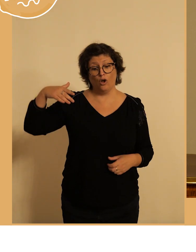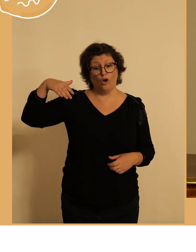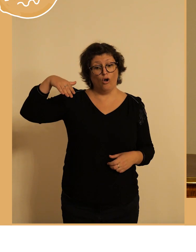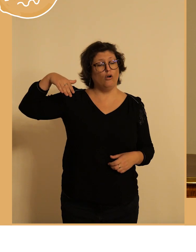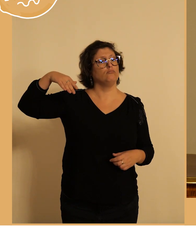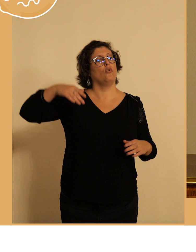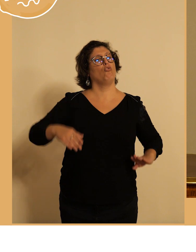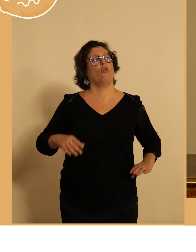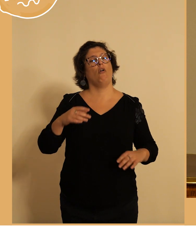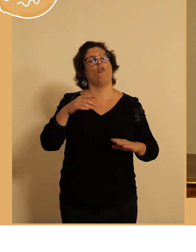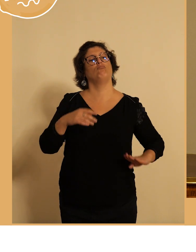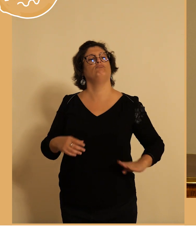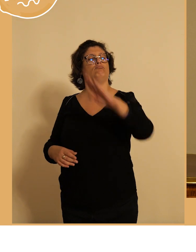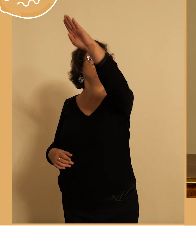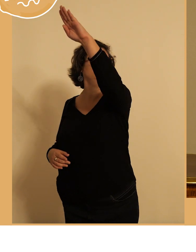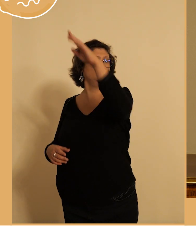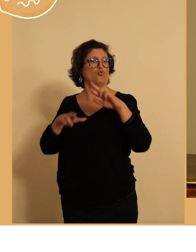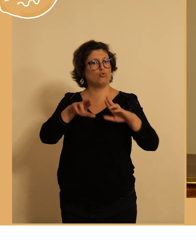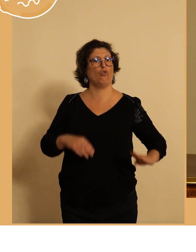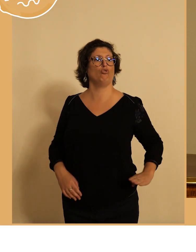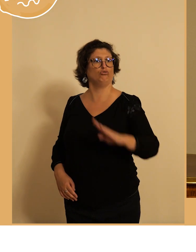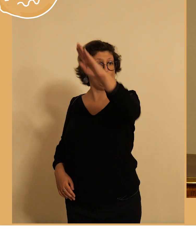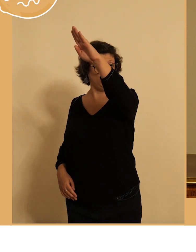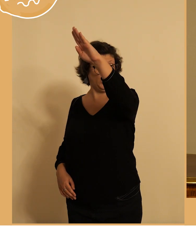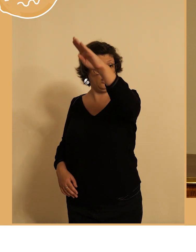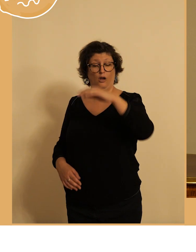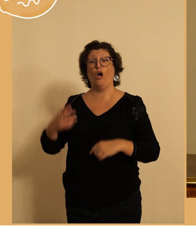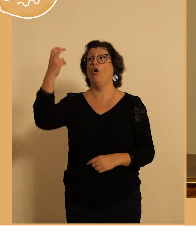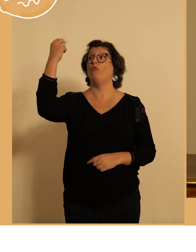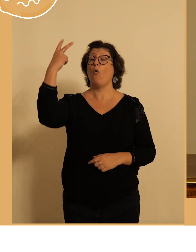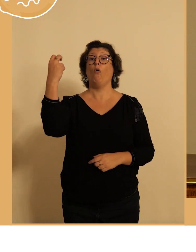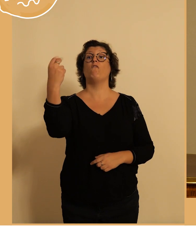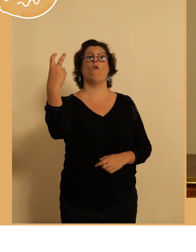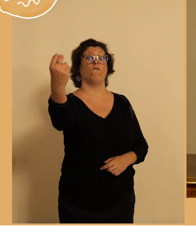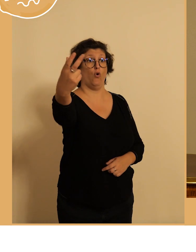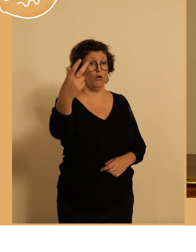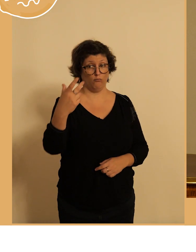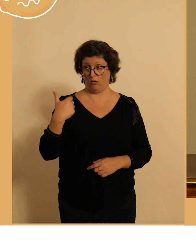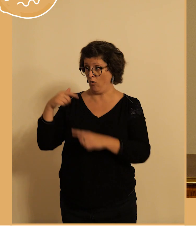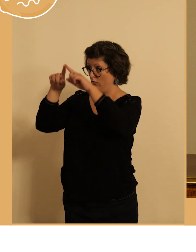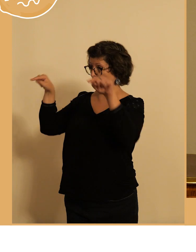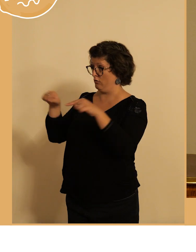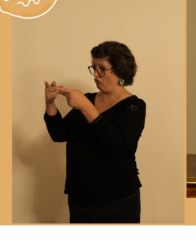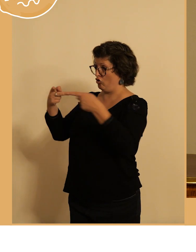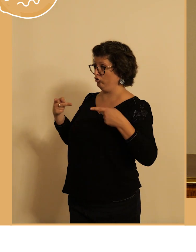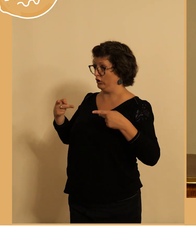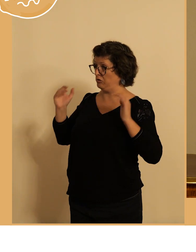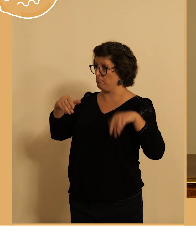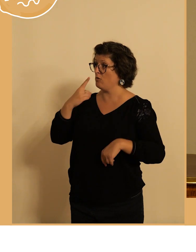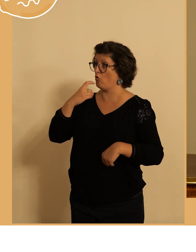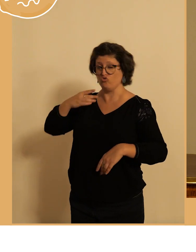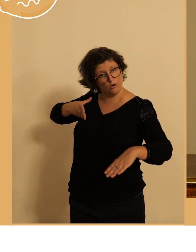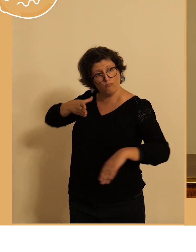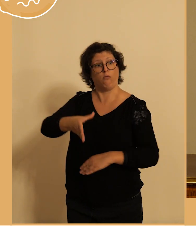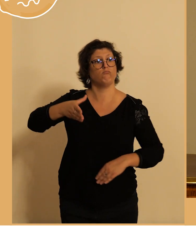et sinon si aucun piéton on peut passer au bravo pour cette mesure ça me